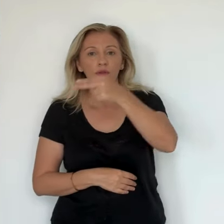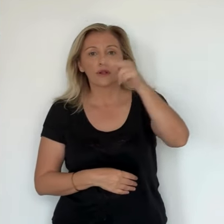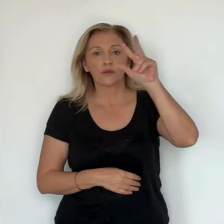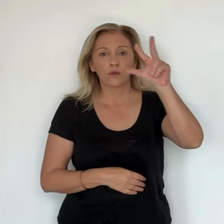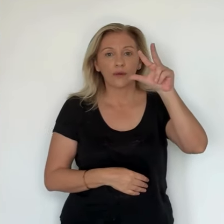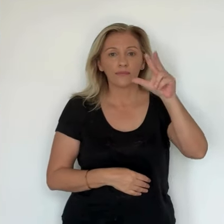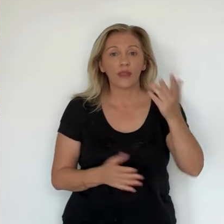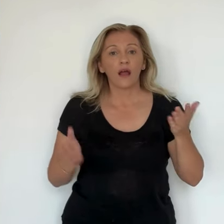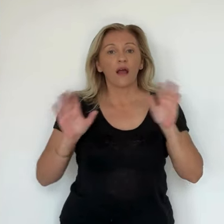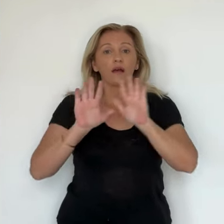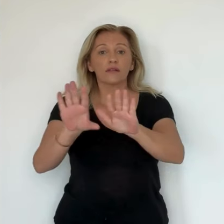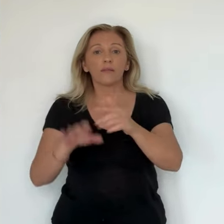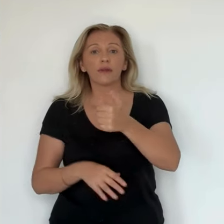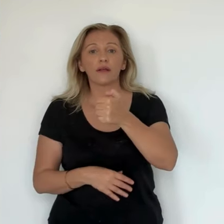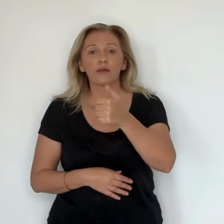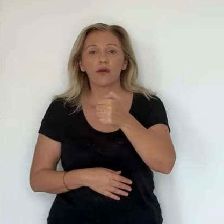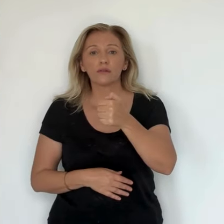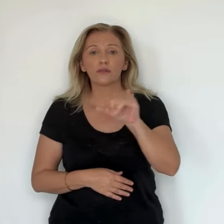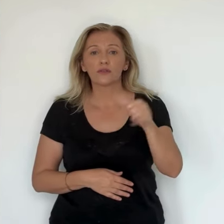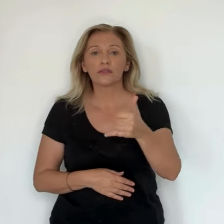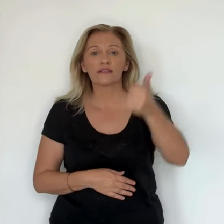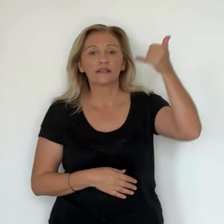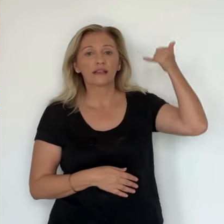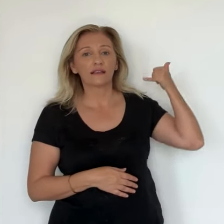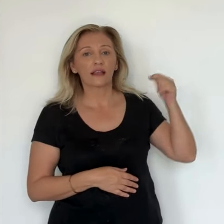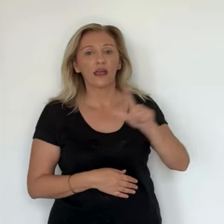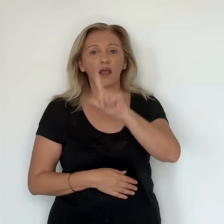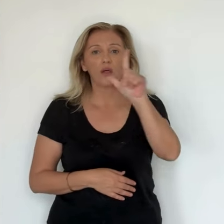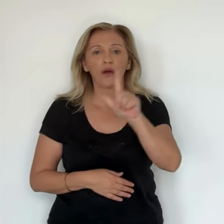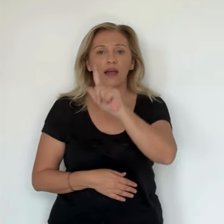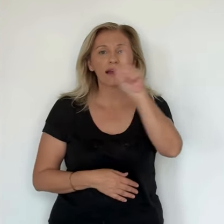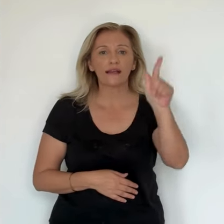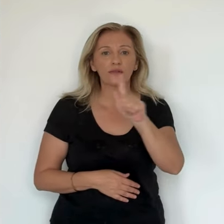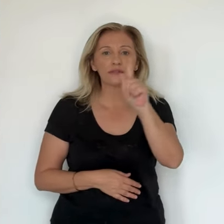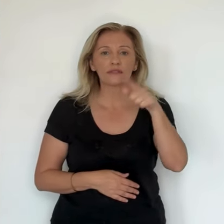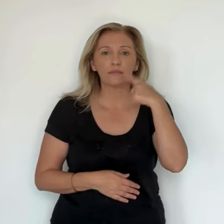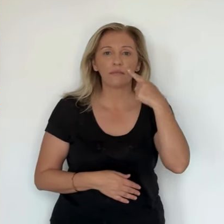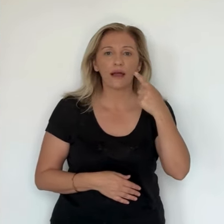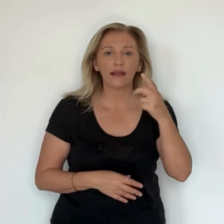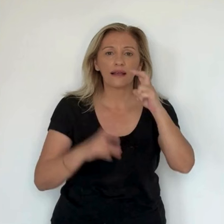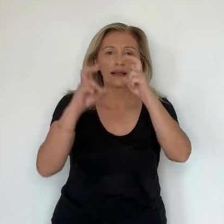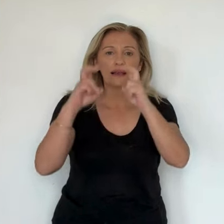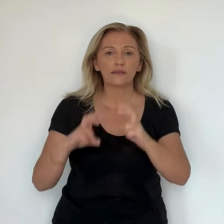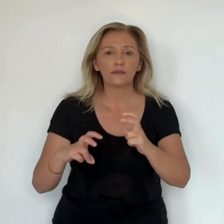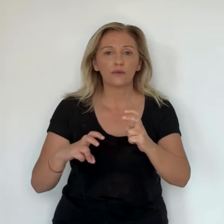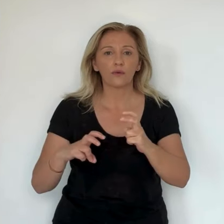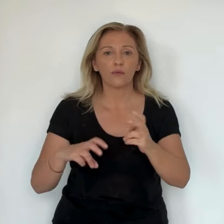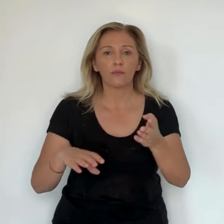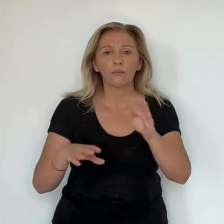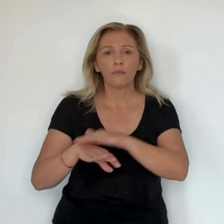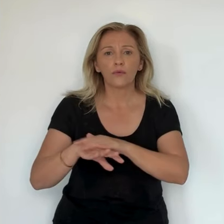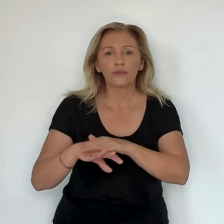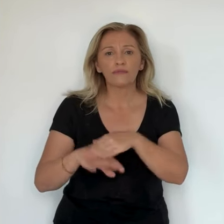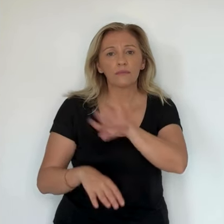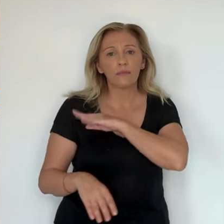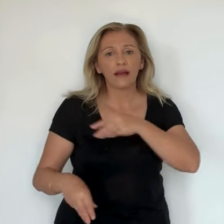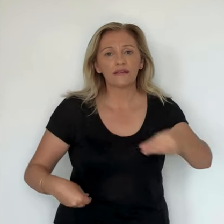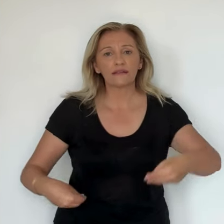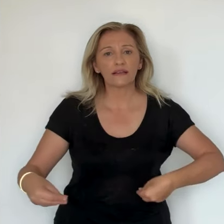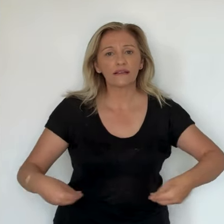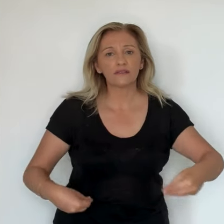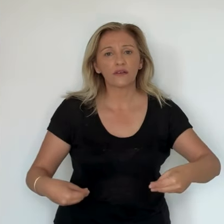6 formations amateurs de National 2 et National 3. Une baisse évoquée à l'Assemblée de Corse jeudi dernier par l'Odadiulice.